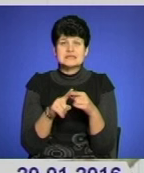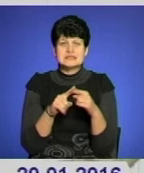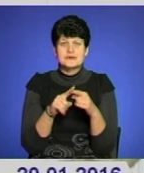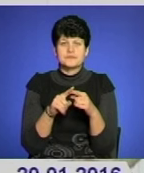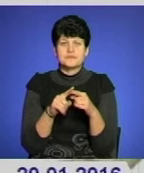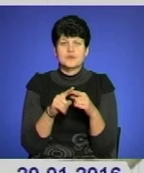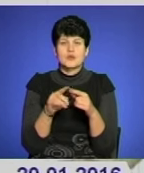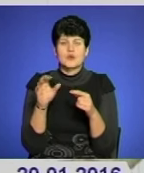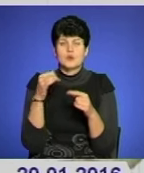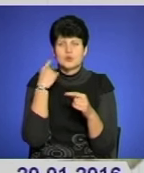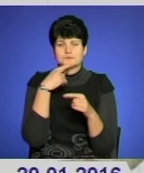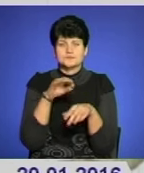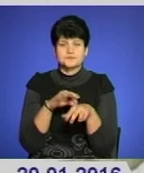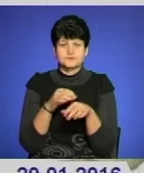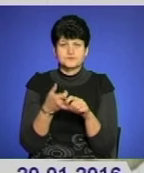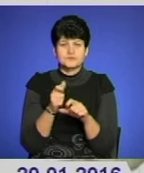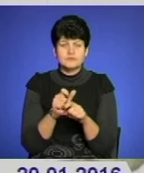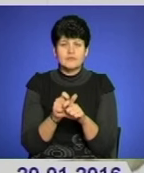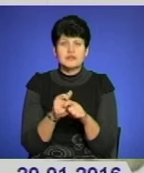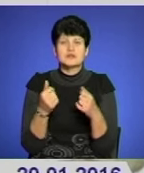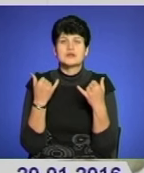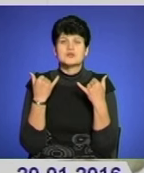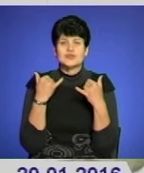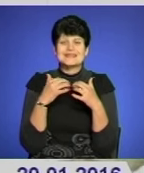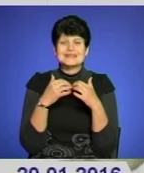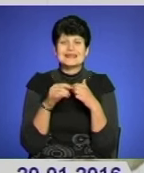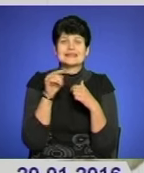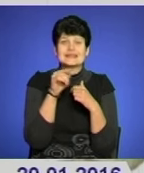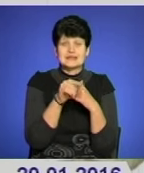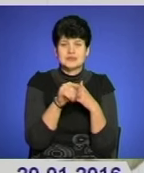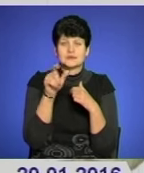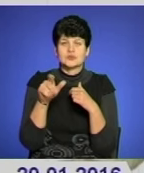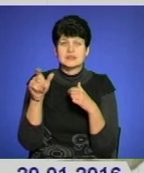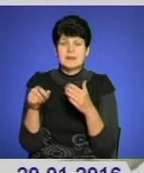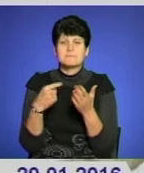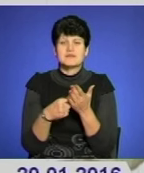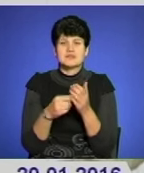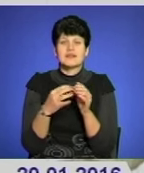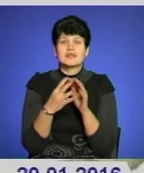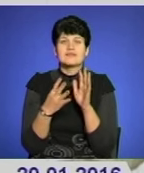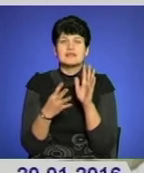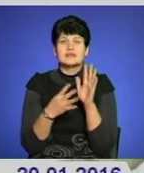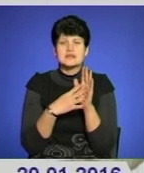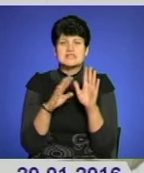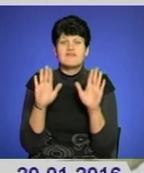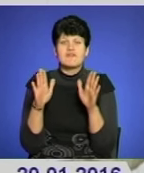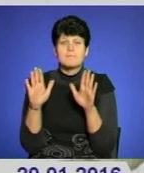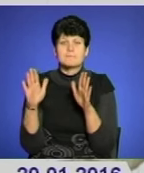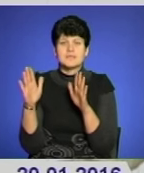тяжким перебігом. Так от, на сьогодні серед таких осіб підтверджено 19 випадків